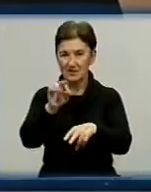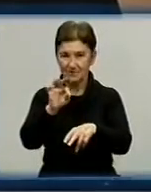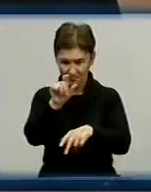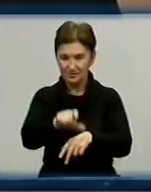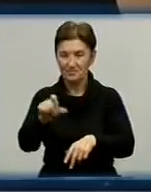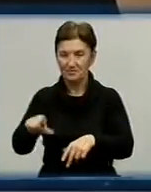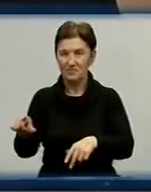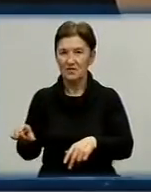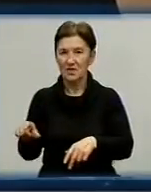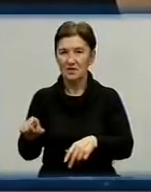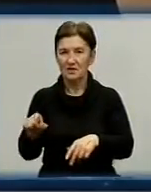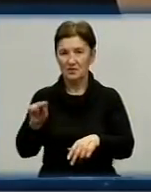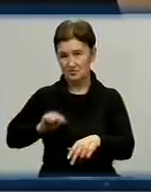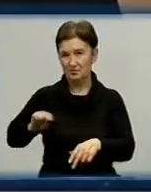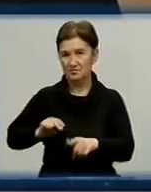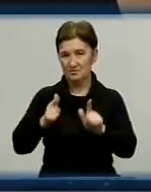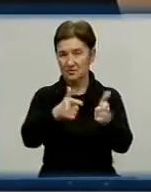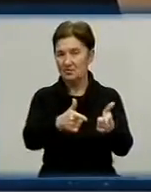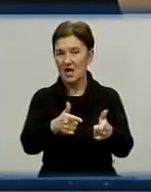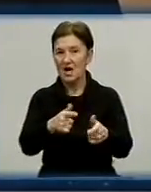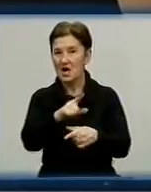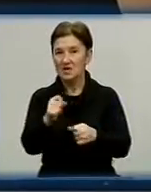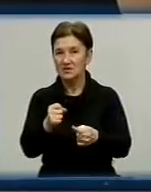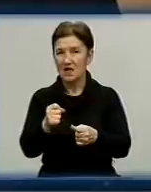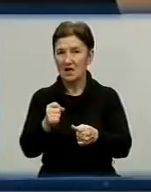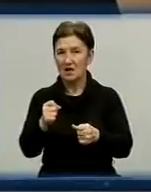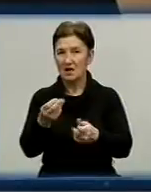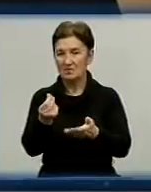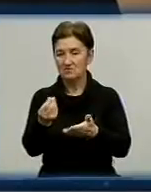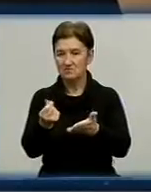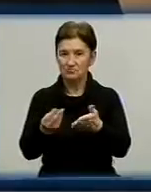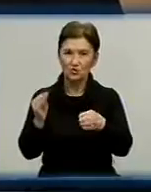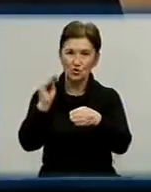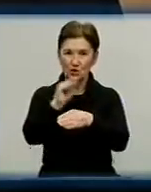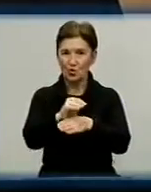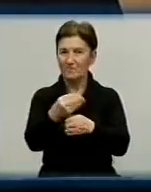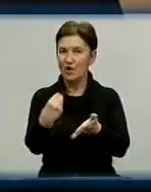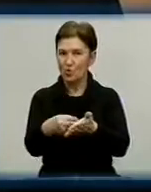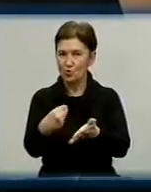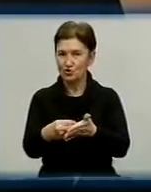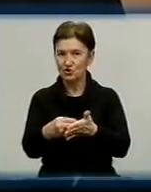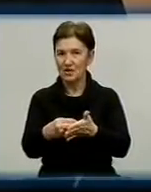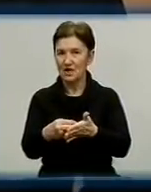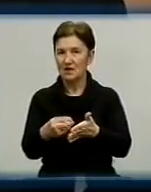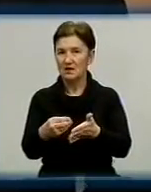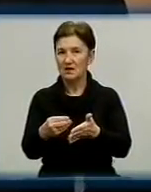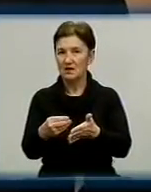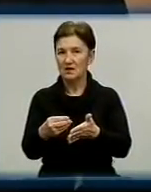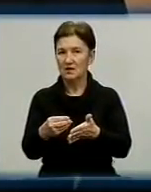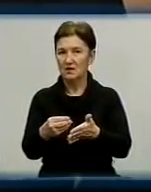таки збільшення за рахунок сесії обласної ради додаткові кошти для отримання додаткового